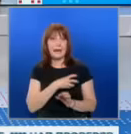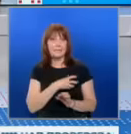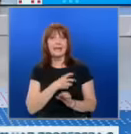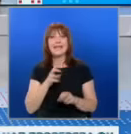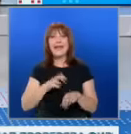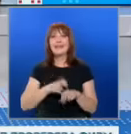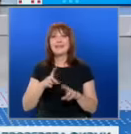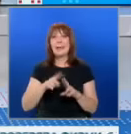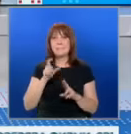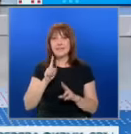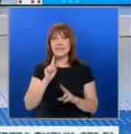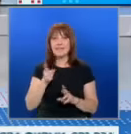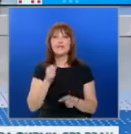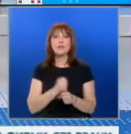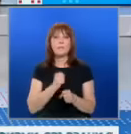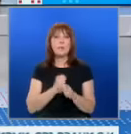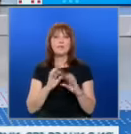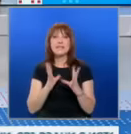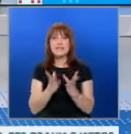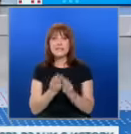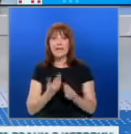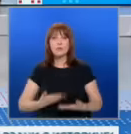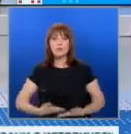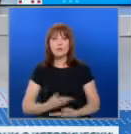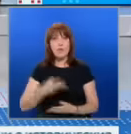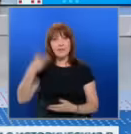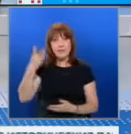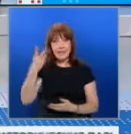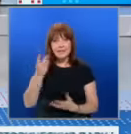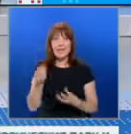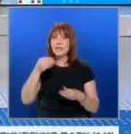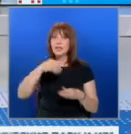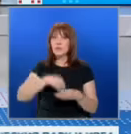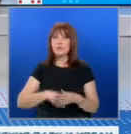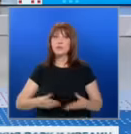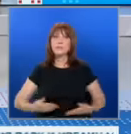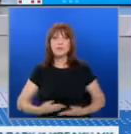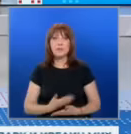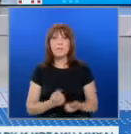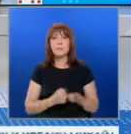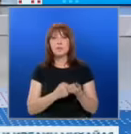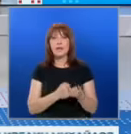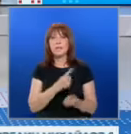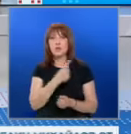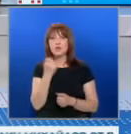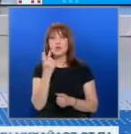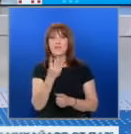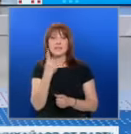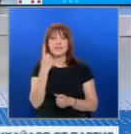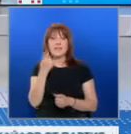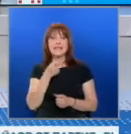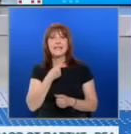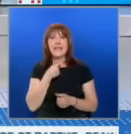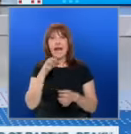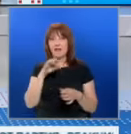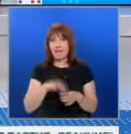ДПС ще трябва да работят заедно, но е нужен трети, който да допълни необходимите за подкрепата поне 121 глас.